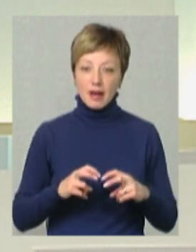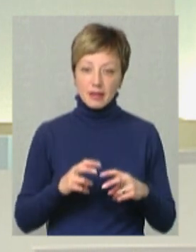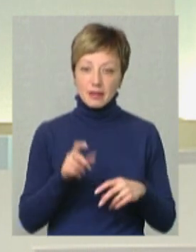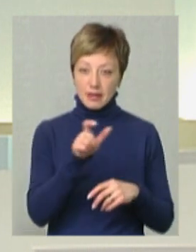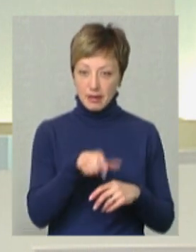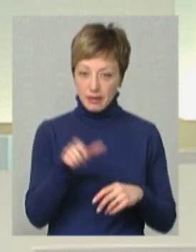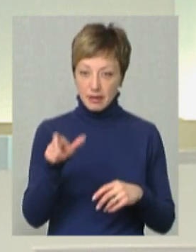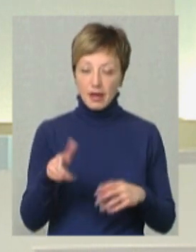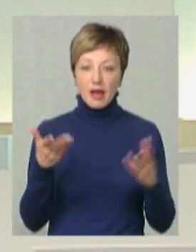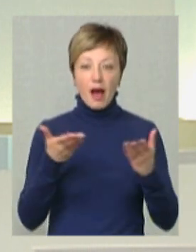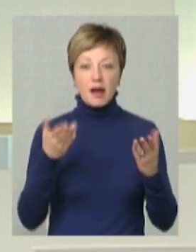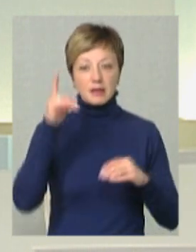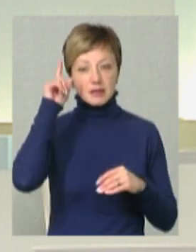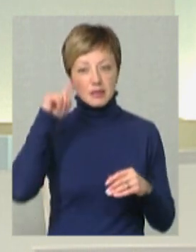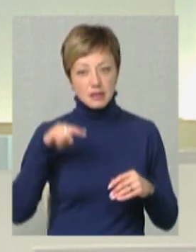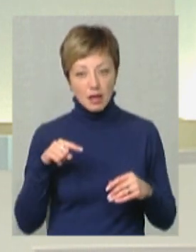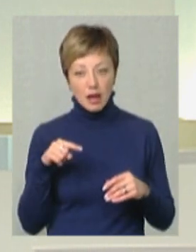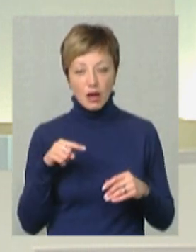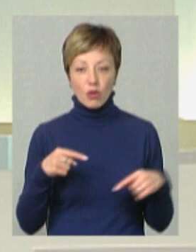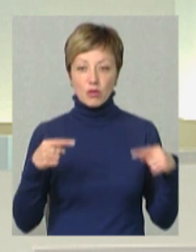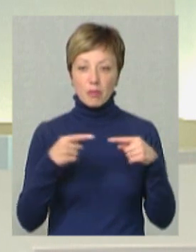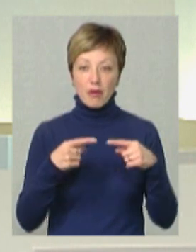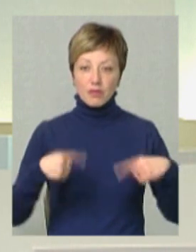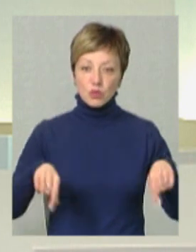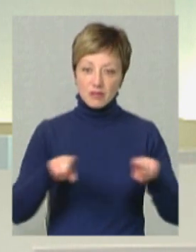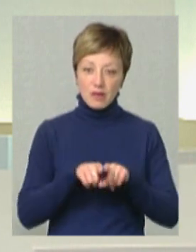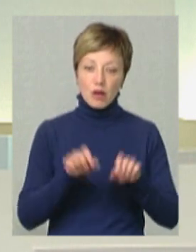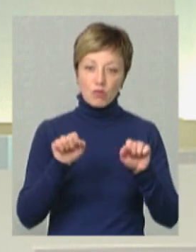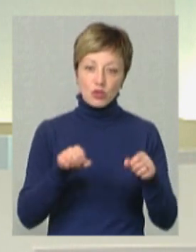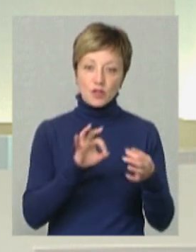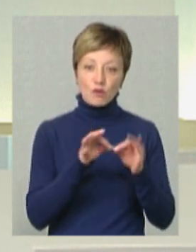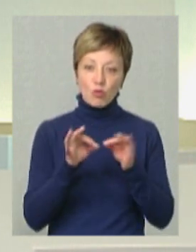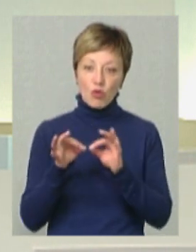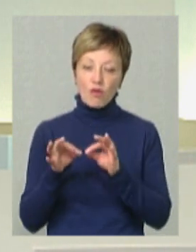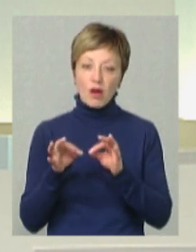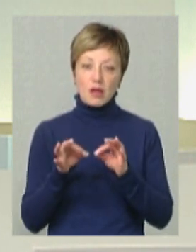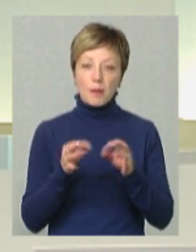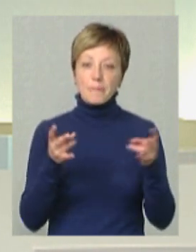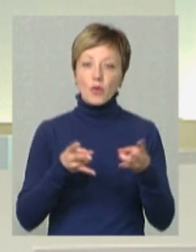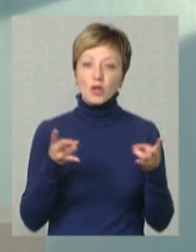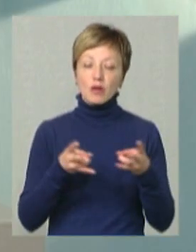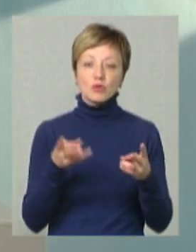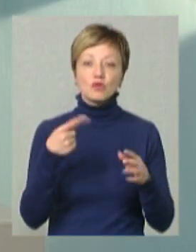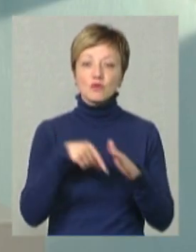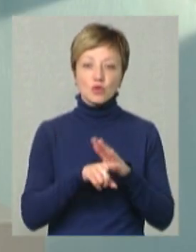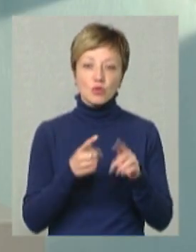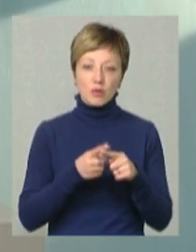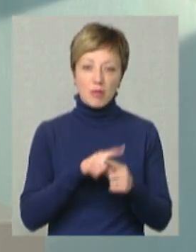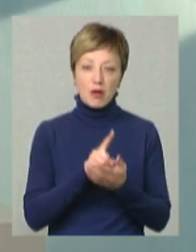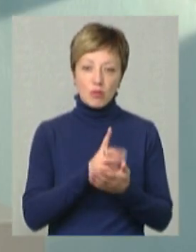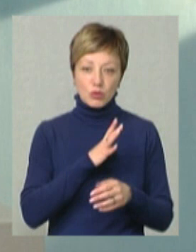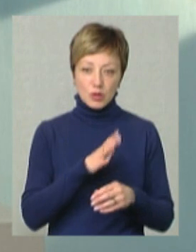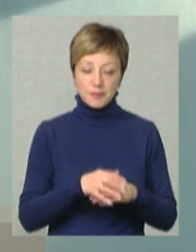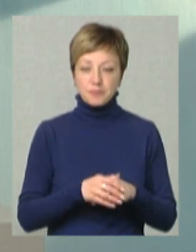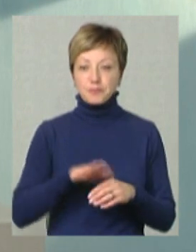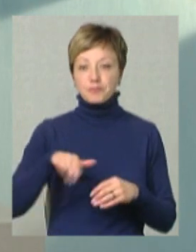знають певну сферу і можуть сформулювати потреби, що в цьому продукті має бути.